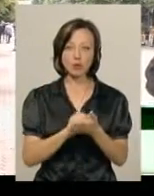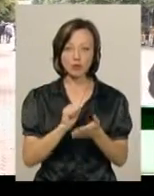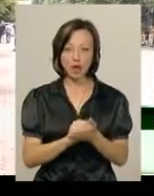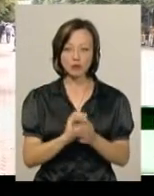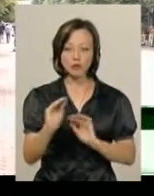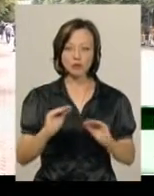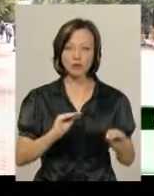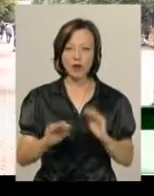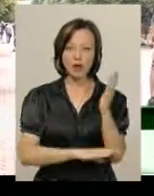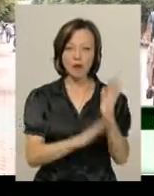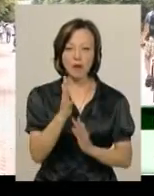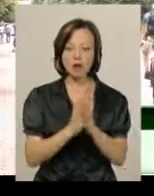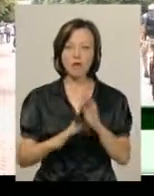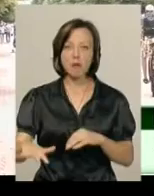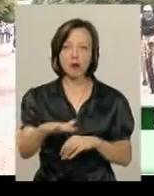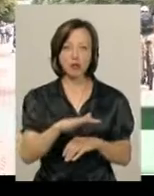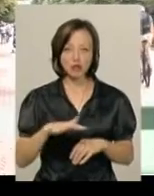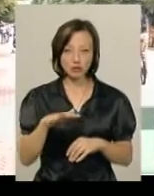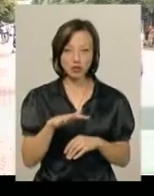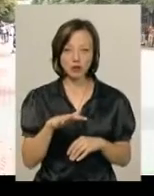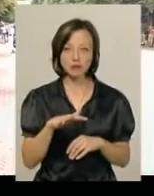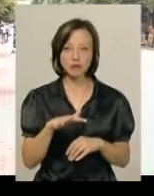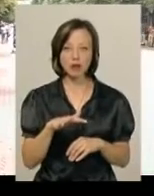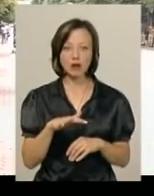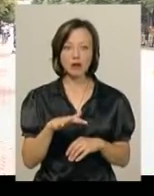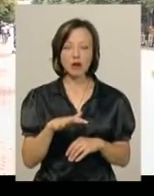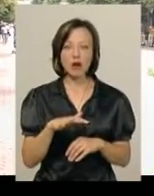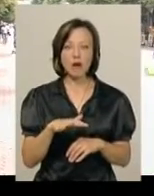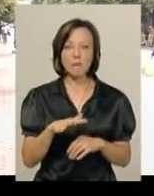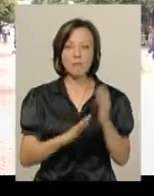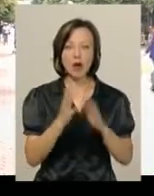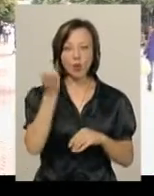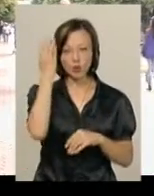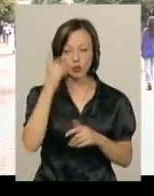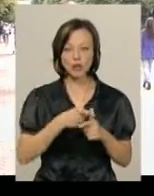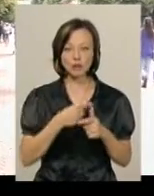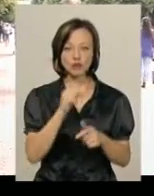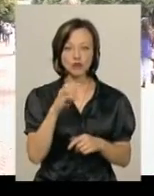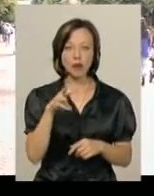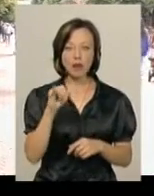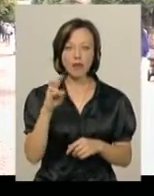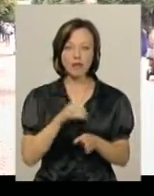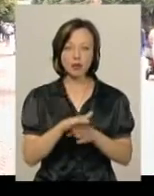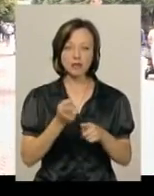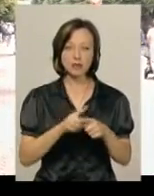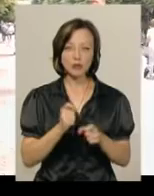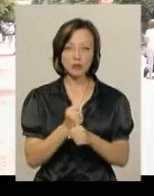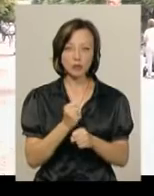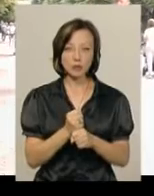злаштування паркового майданчика в парку культурі відпочинку імені Чехмана. Виконавцям даних робіт